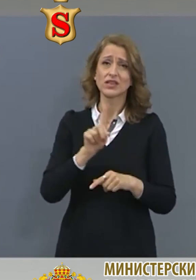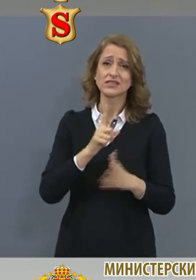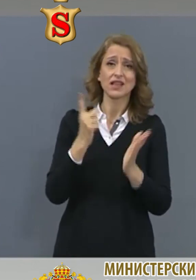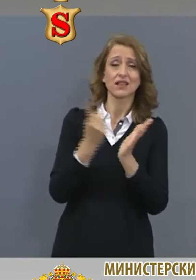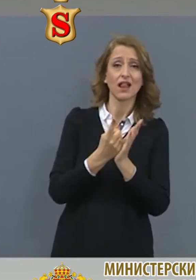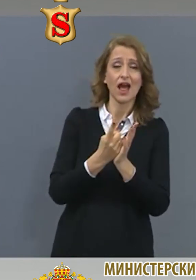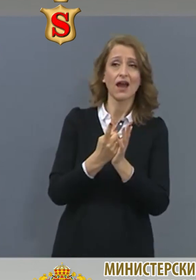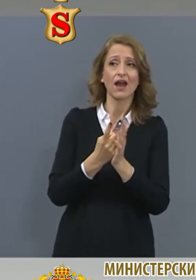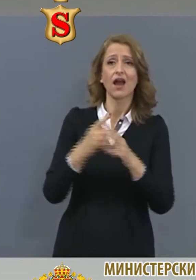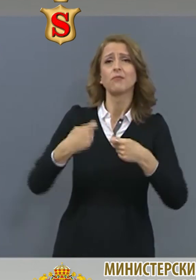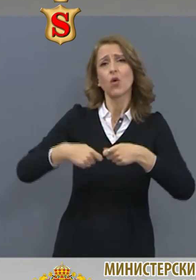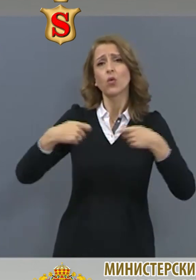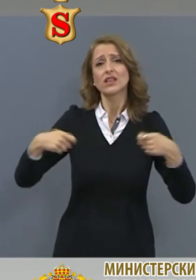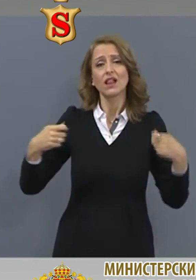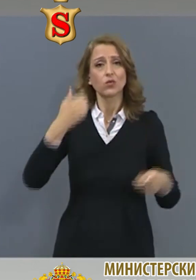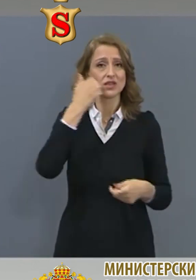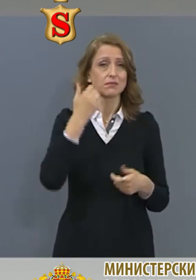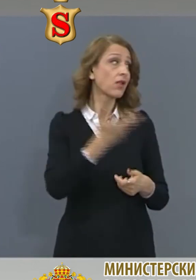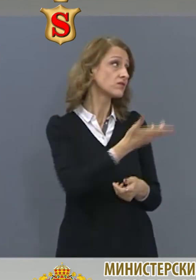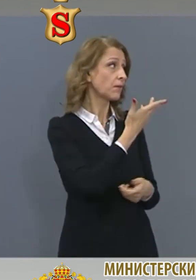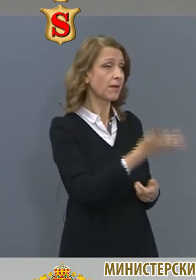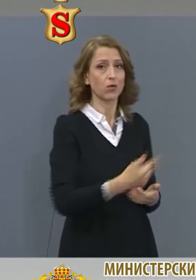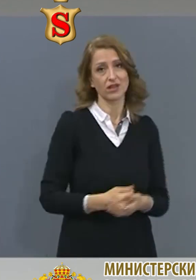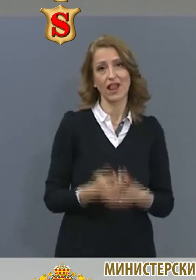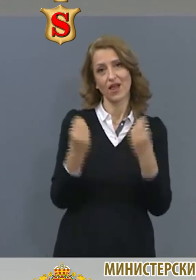твърде дълго да ползваме портала. Хубав ден!